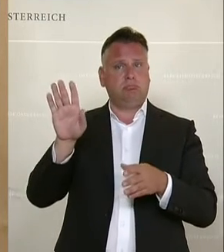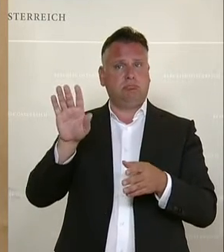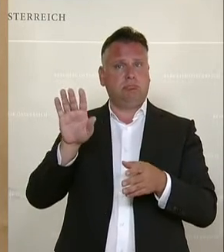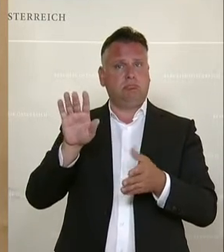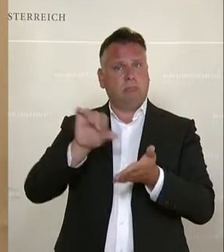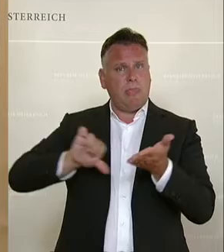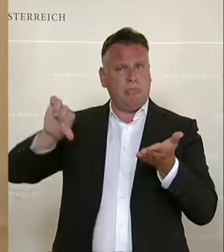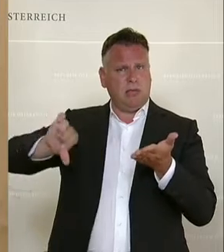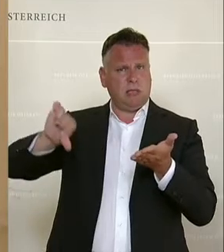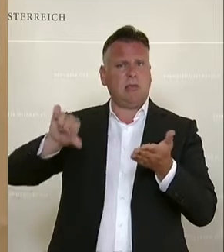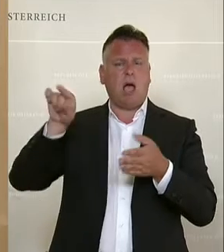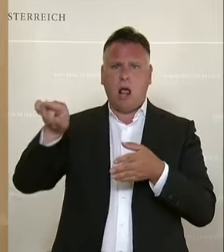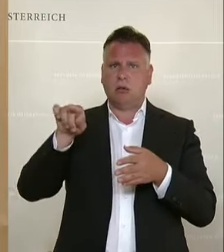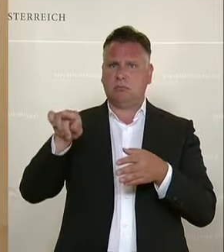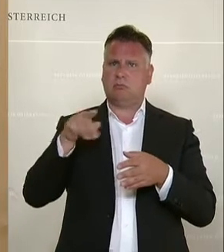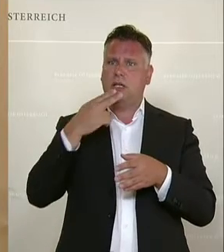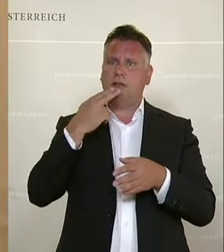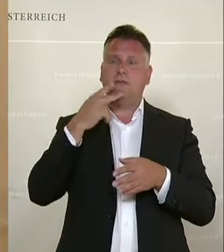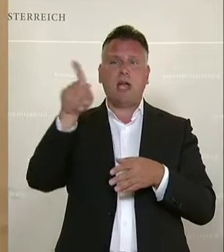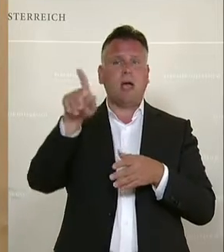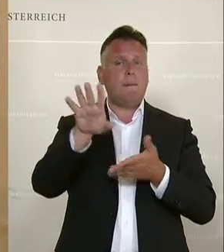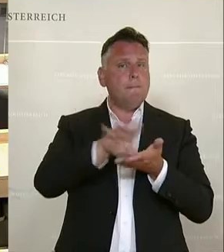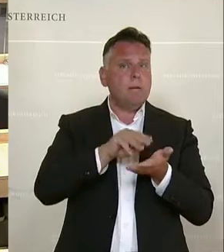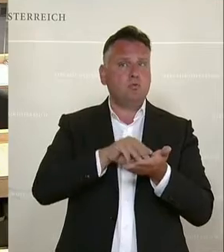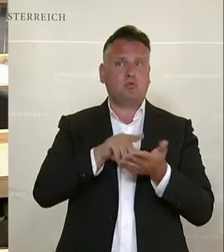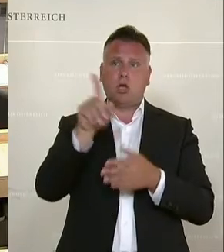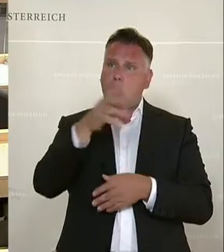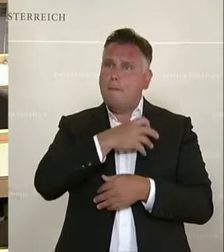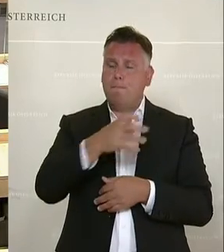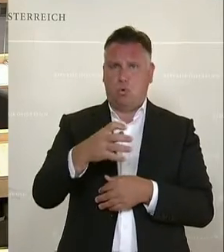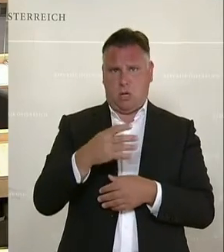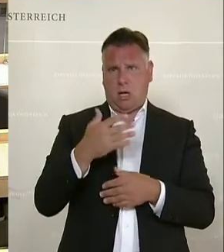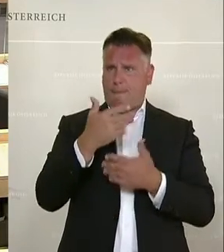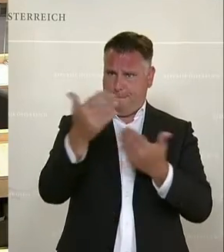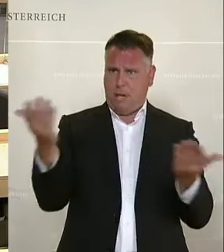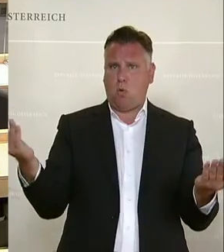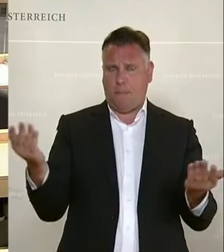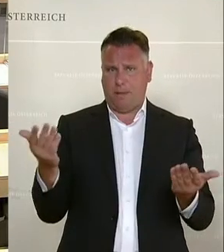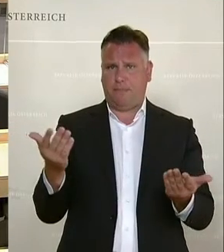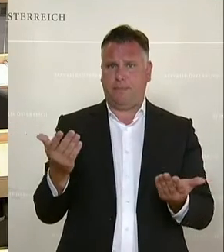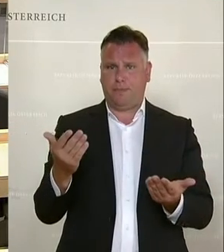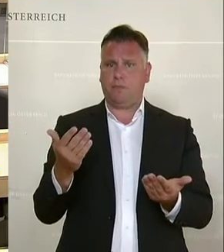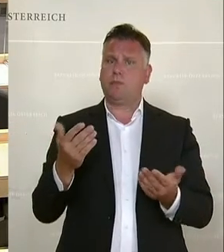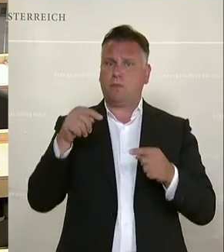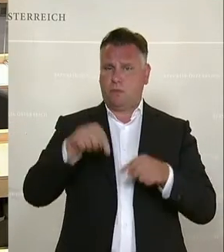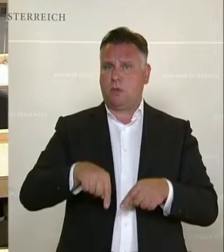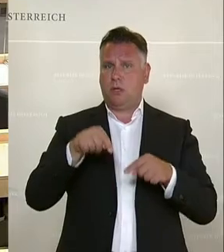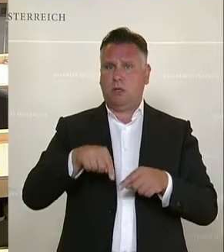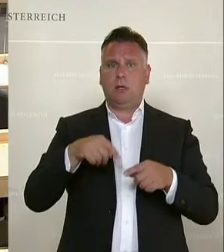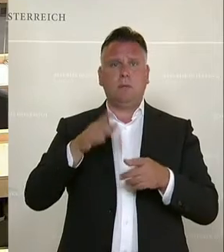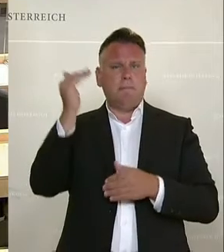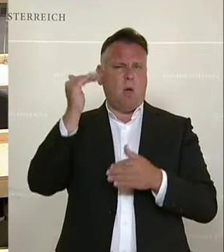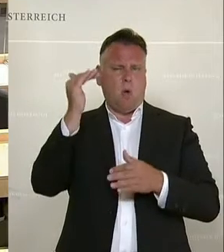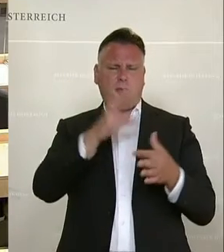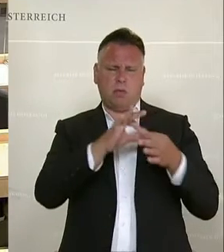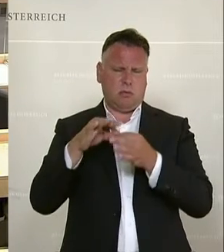Nutzern oder bei den Bürgern ankommt, auch wenn es, wie in diesem Fall, auf dem Weg über die Behörden